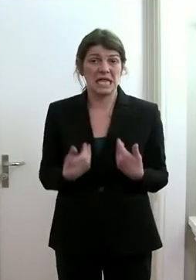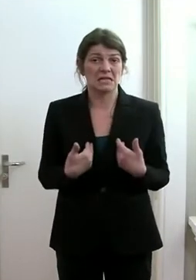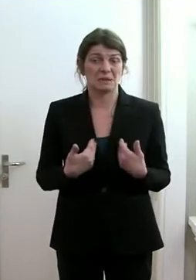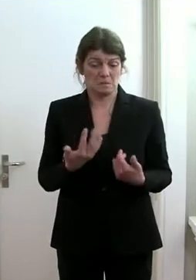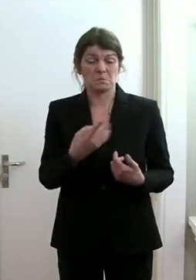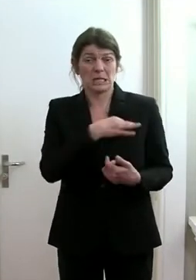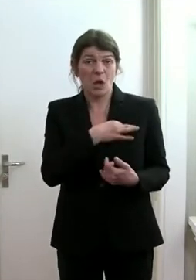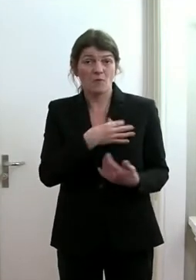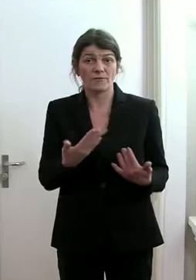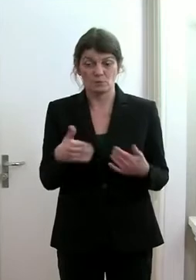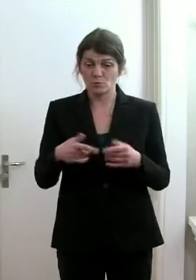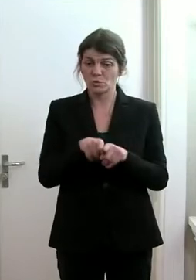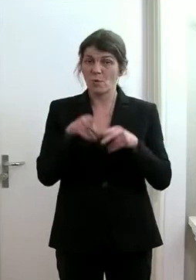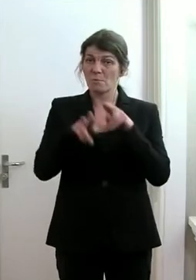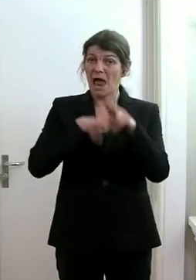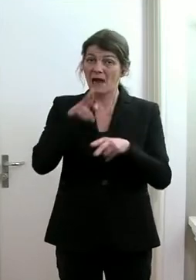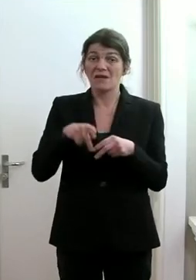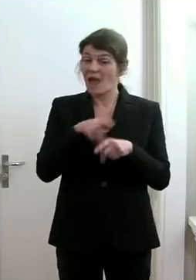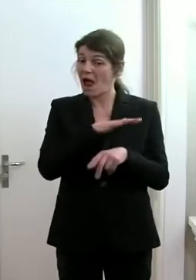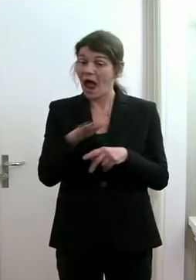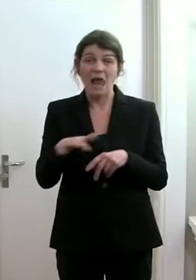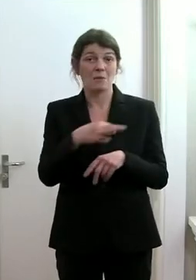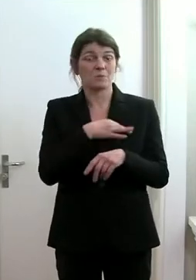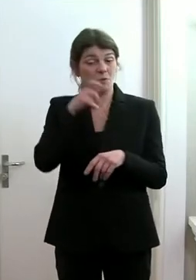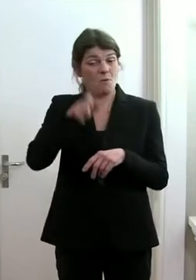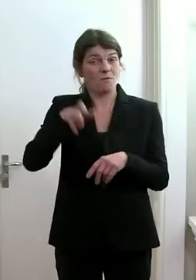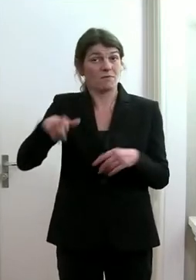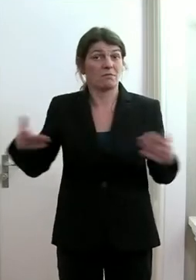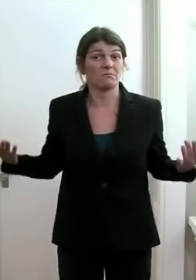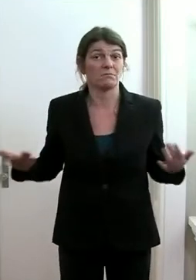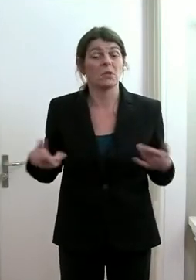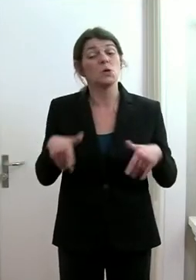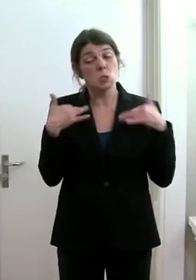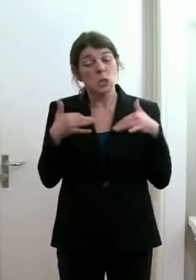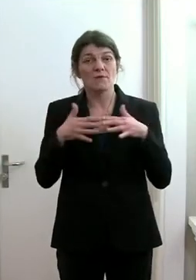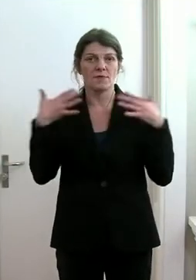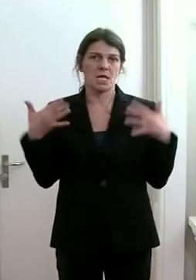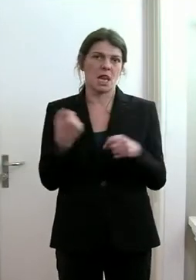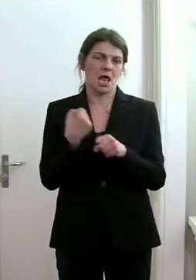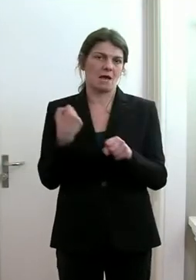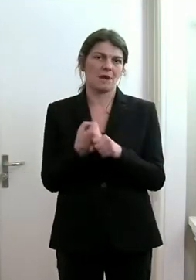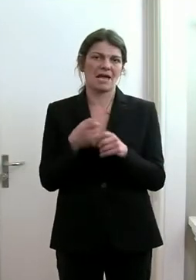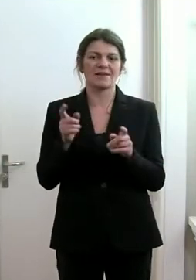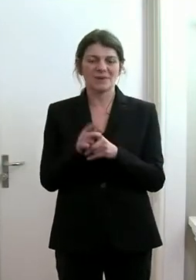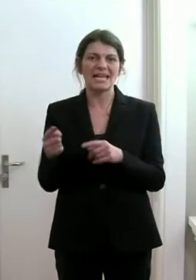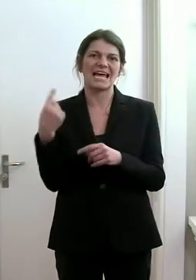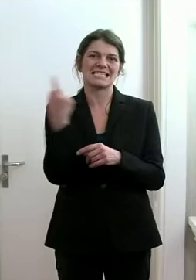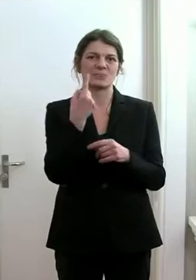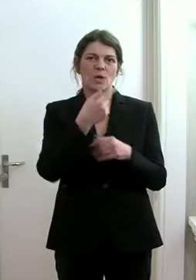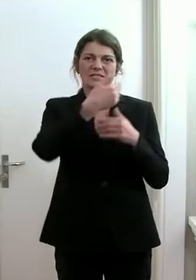eben auch so behandelt werden wie alle Infizierten und das ist eben sehr aufwendig bei dieser Isolation.